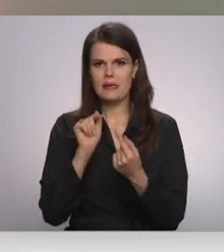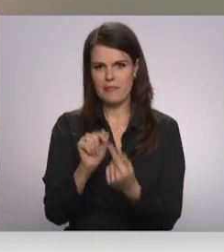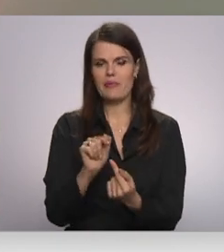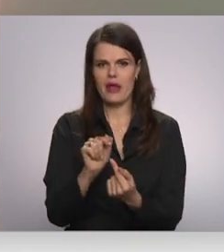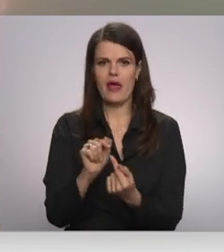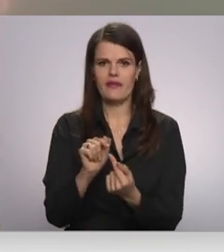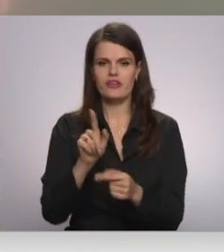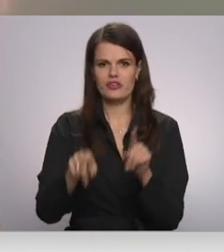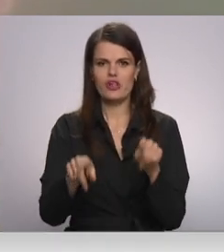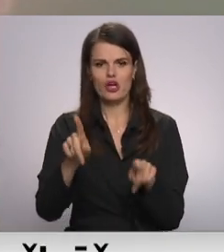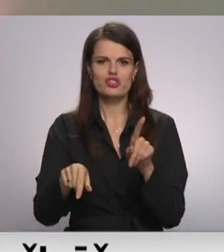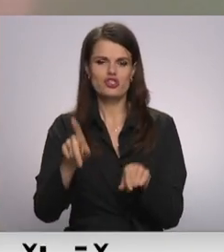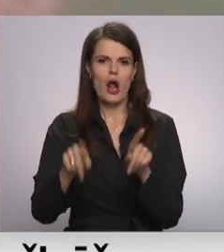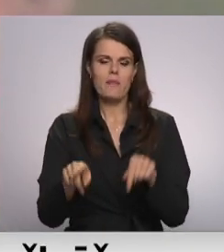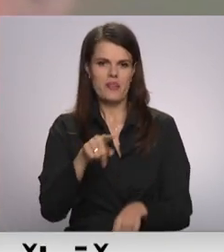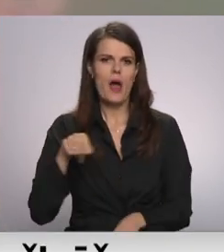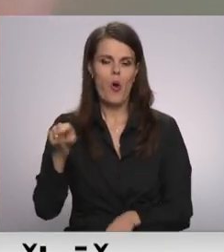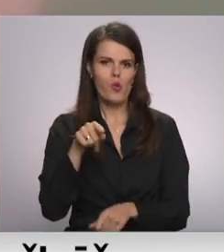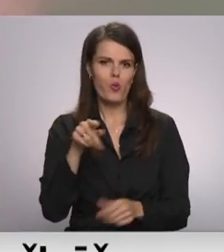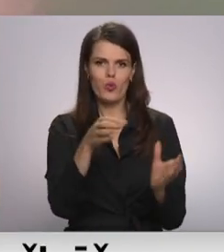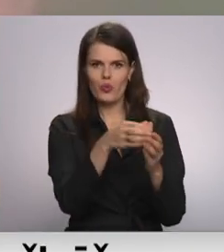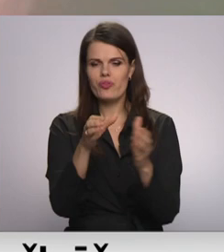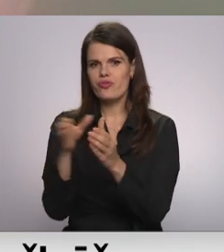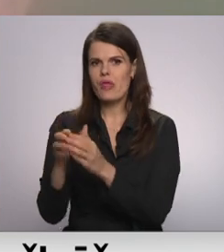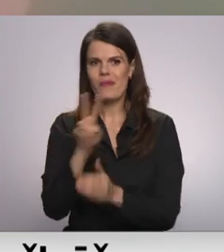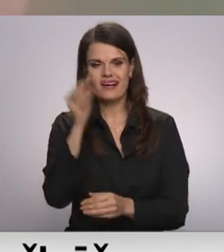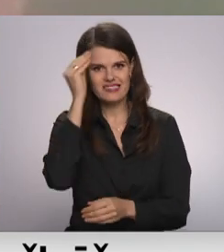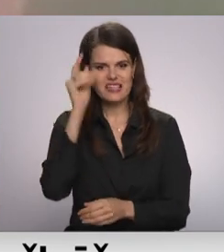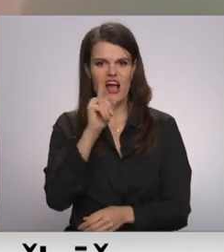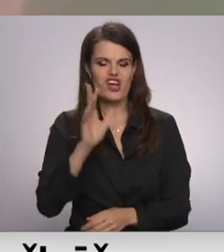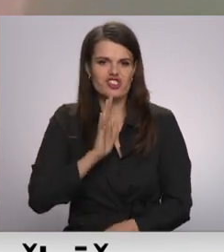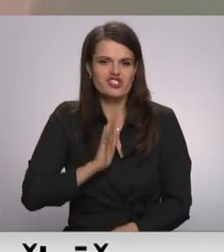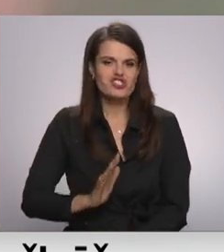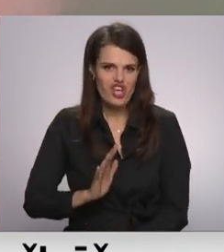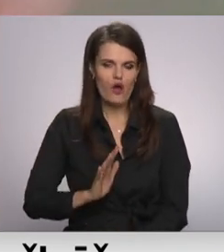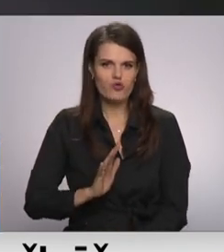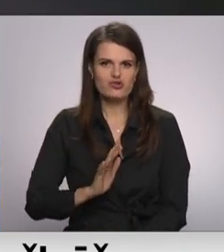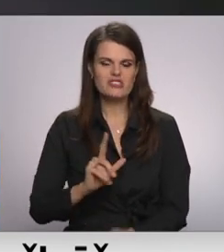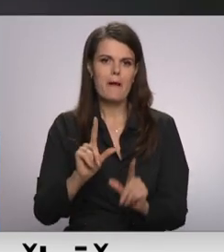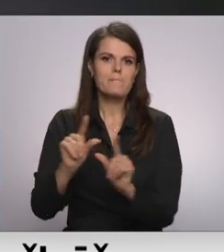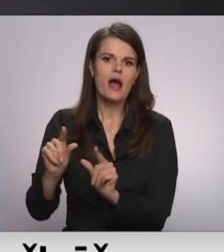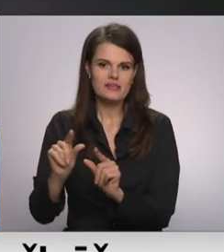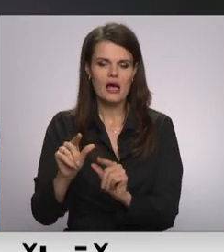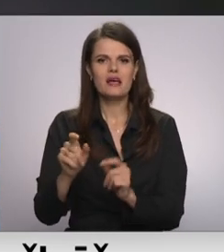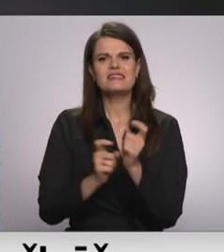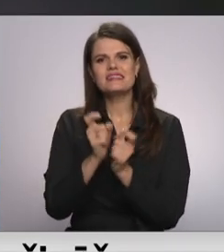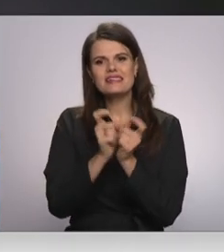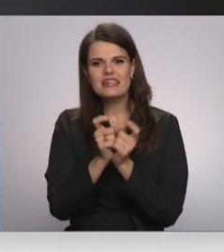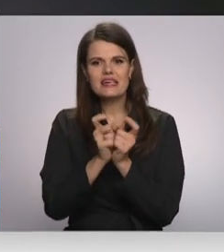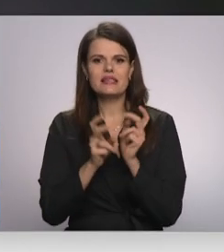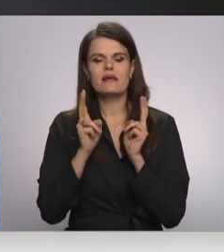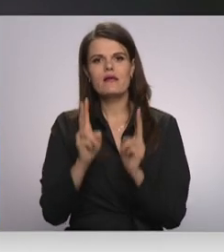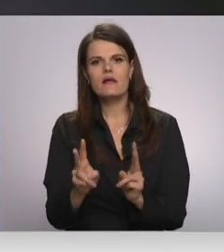atsevišķām tautām, kuras ir it kāds ietušas mazāk. Būs strīdi, kā tās